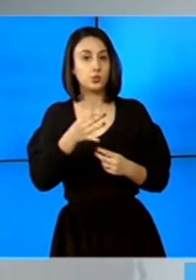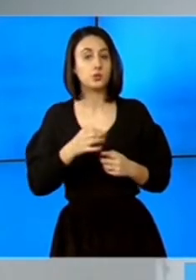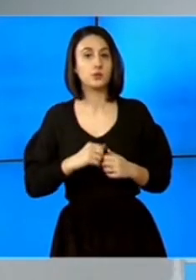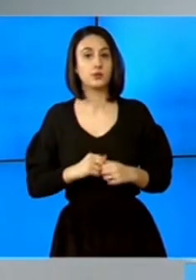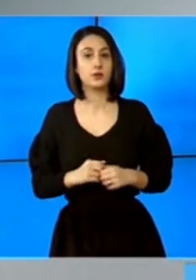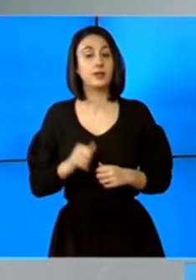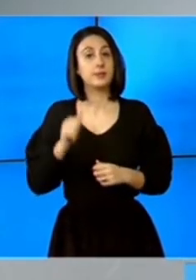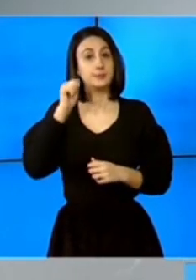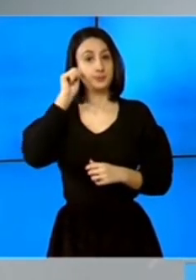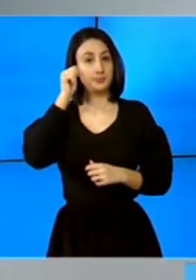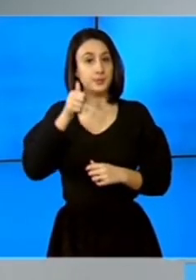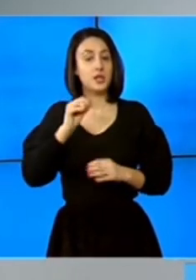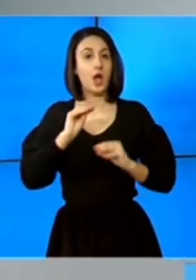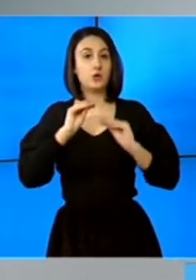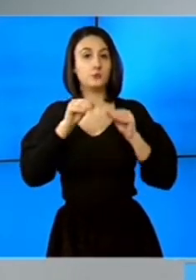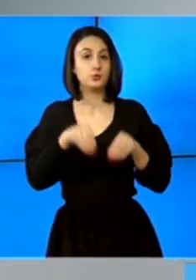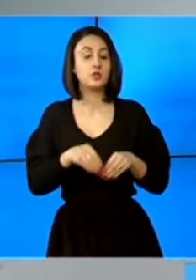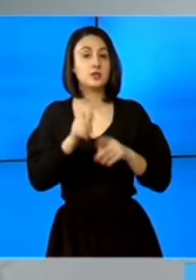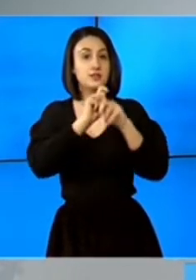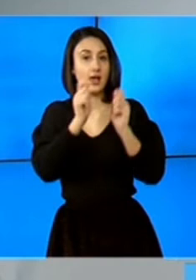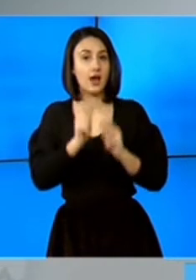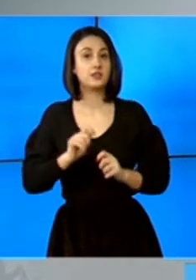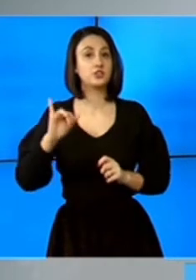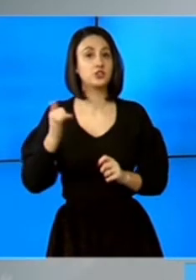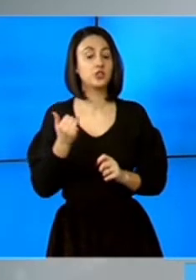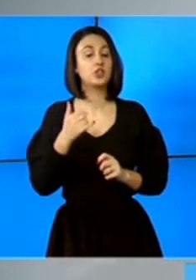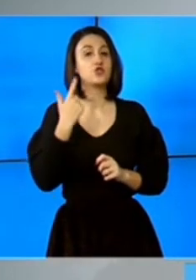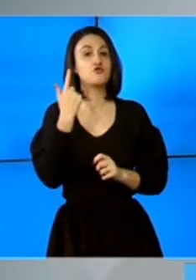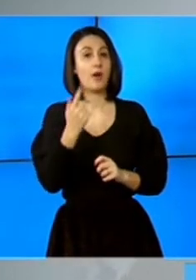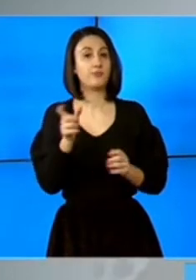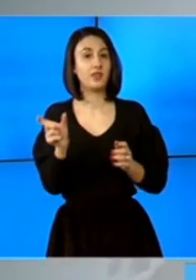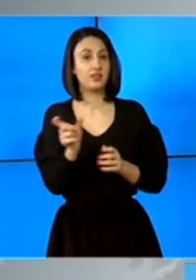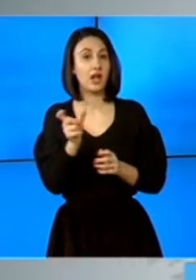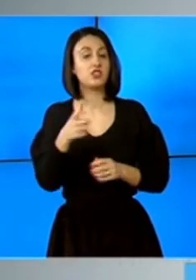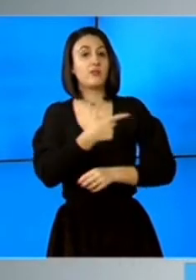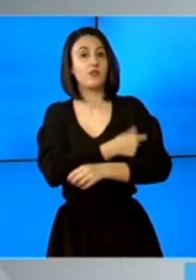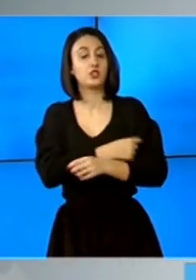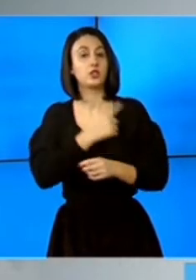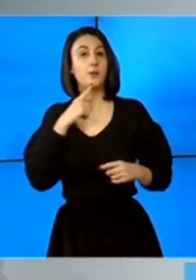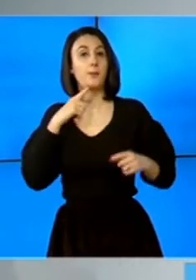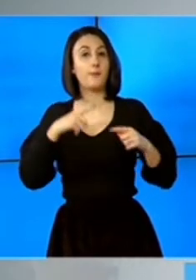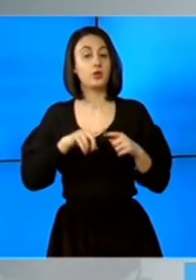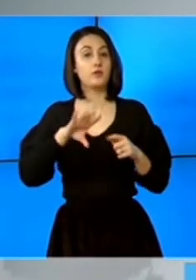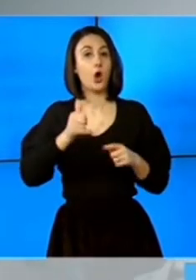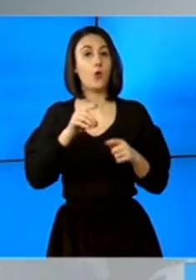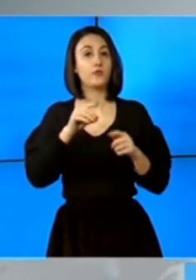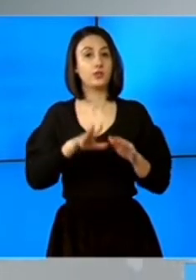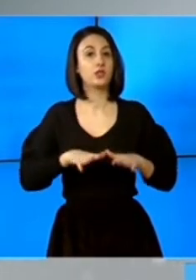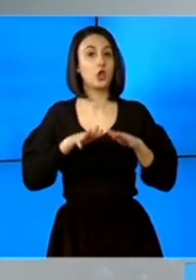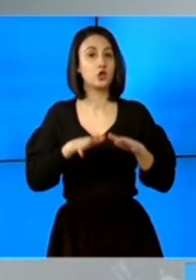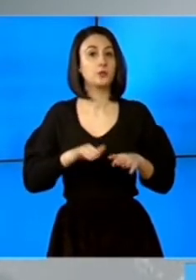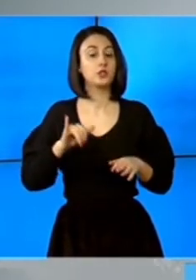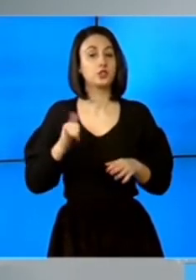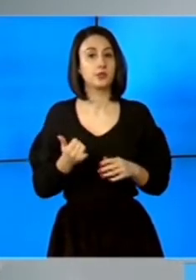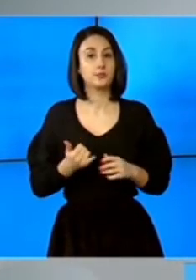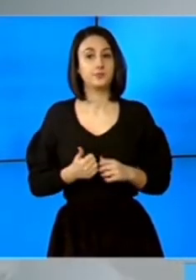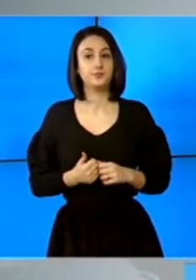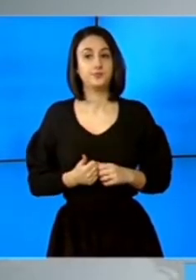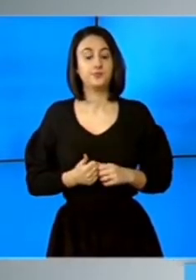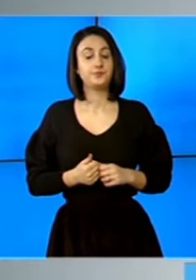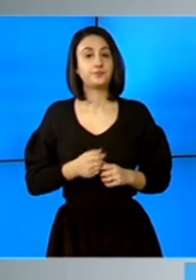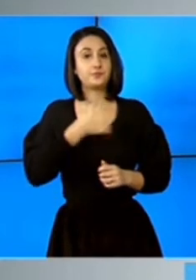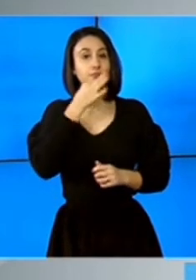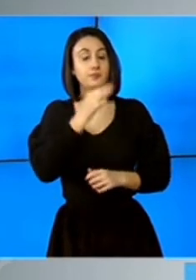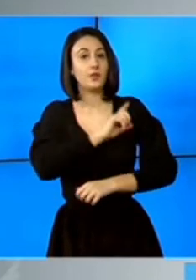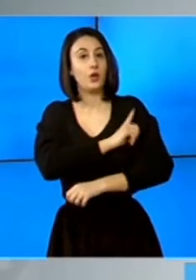mâine va ajunge în țară și a șaptea tranșă cu vaccin împotriva COVID-19. Așadar, spun